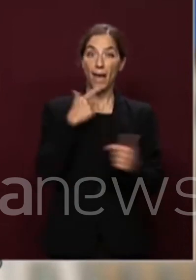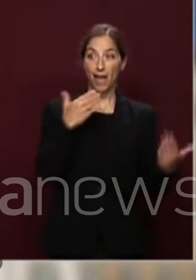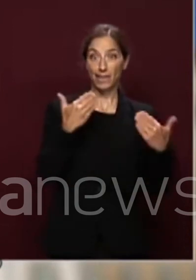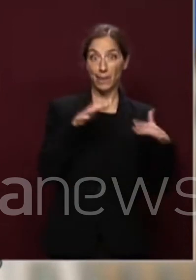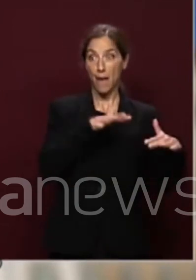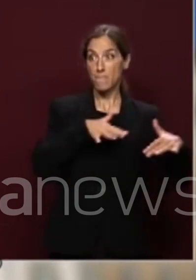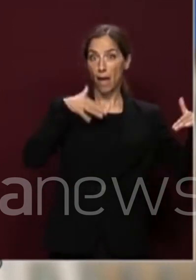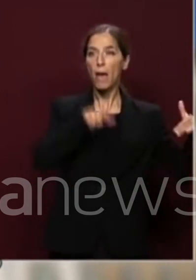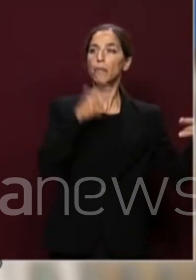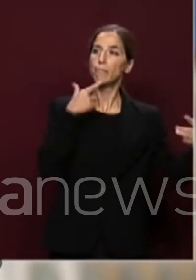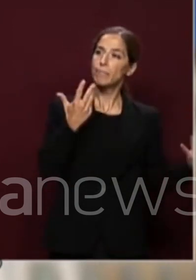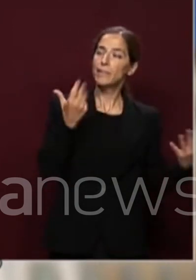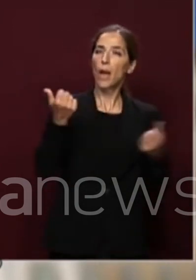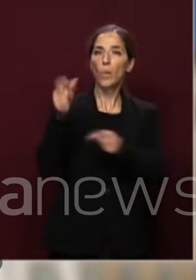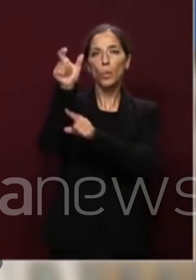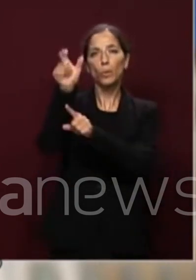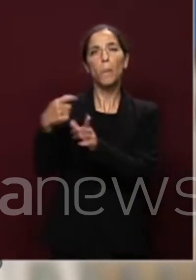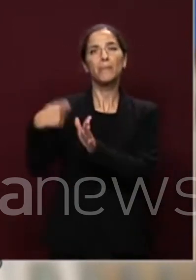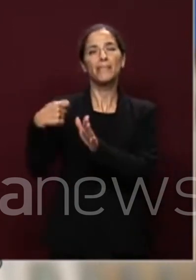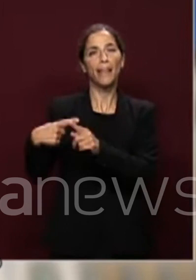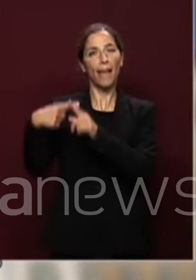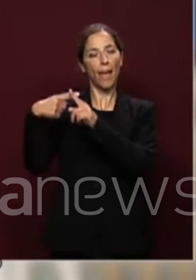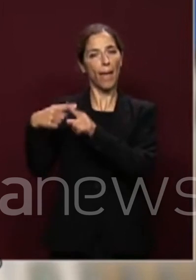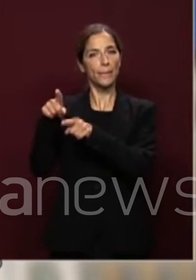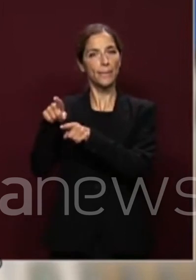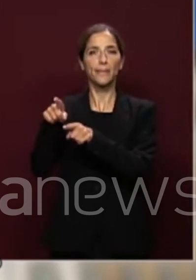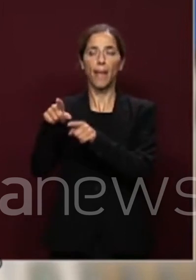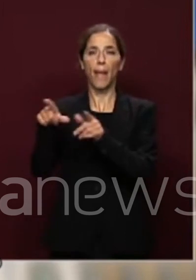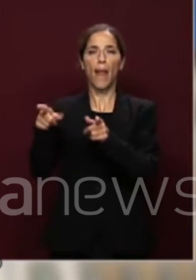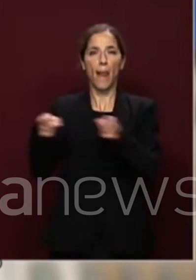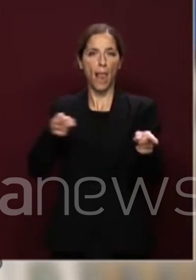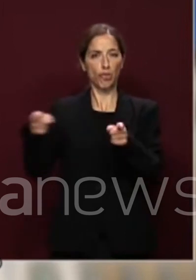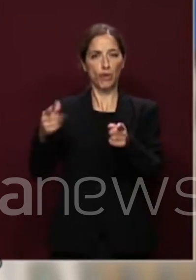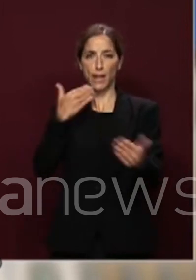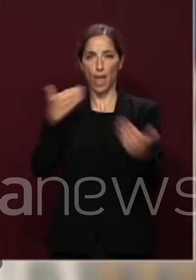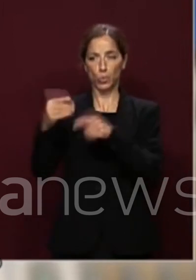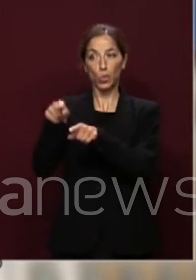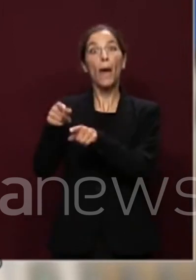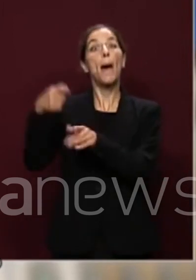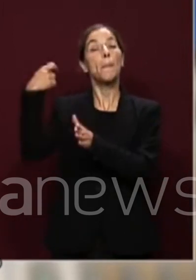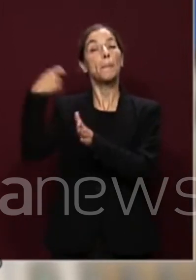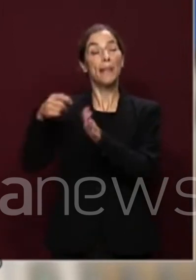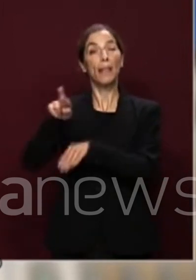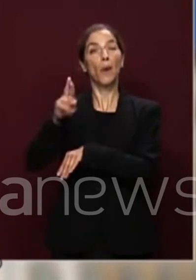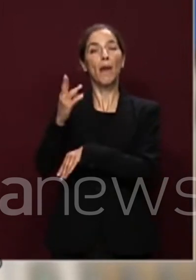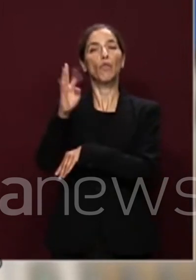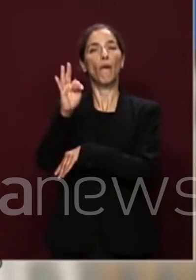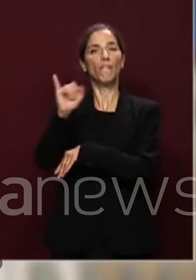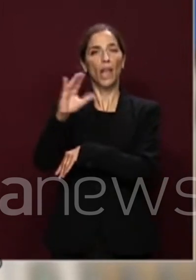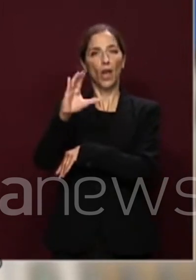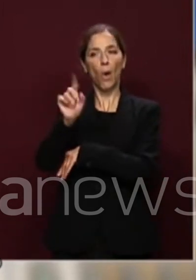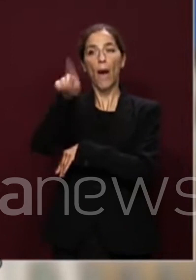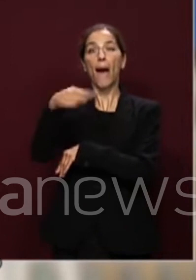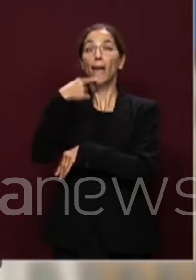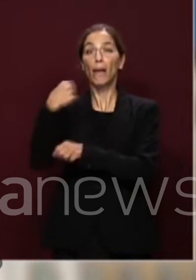Presidente della Camera della scorsa legislatura, il Presidente Roberto Fico, a tutti i componenti dell'ufficio di Presidenza,